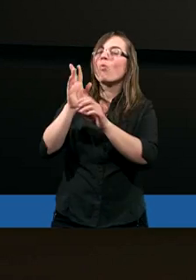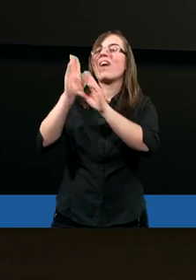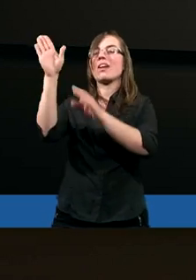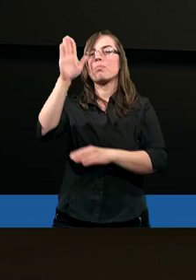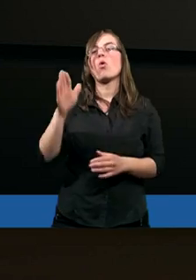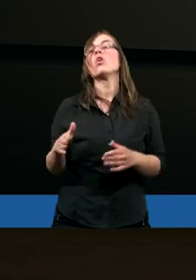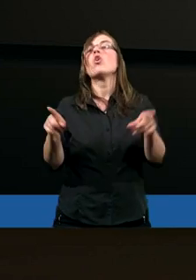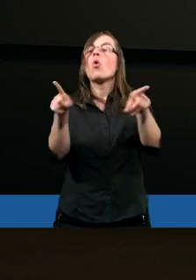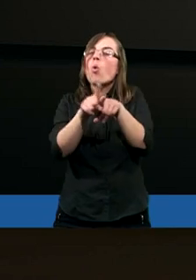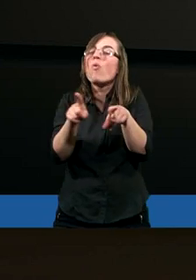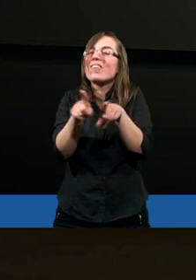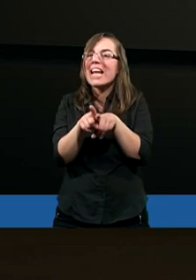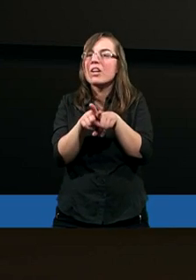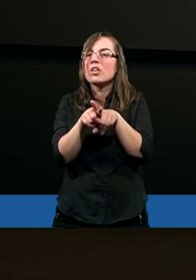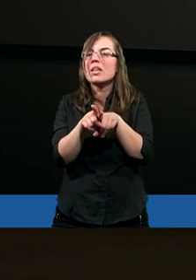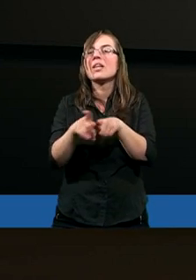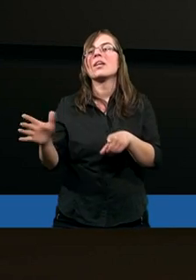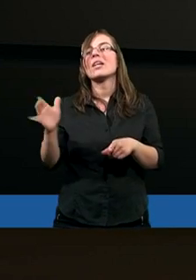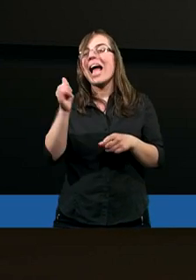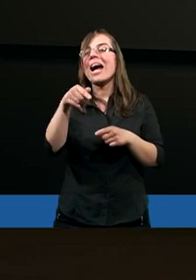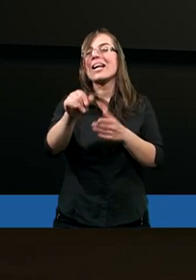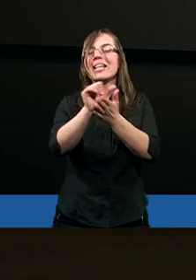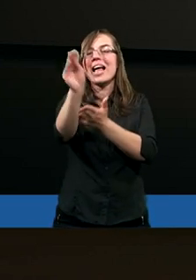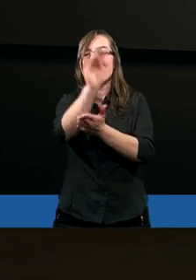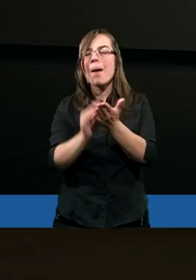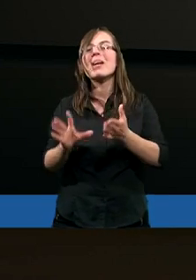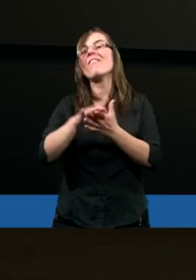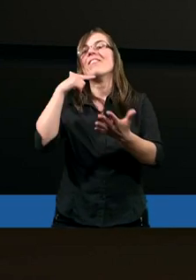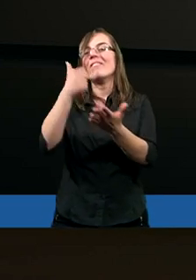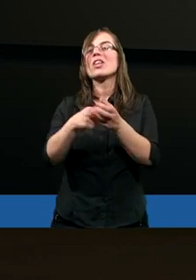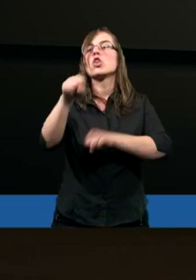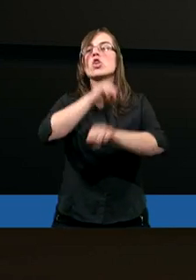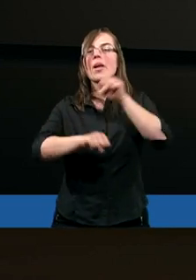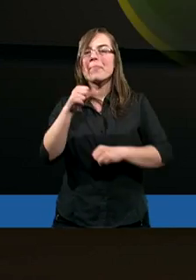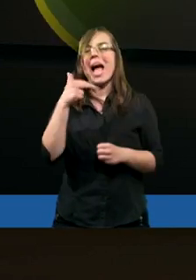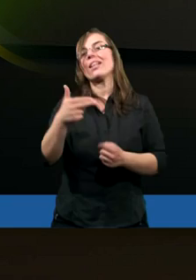Bóg również, tak jak jest napisane w liście do Rzymian,